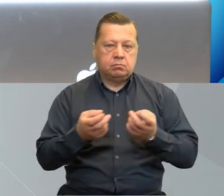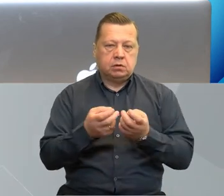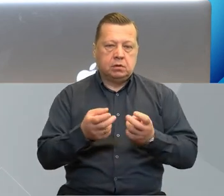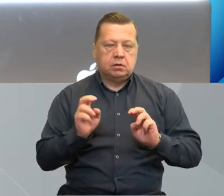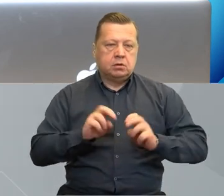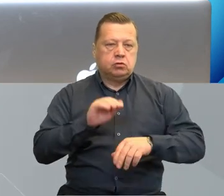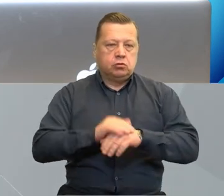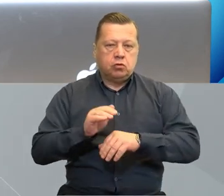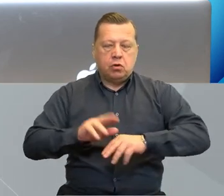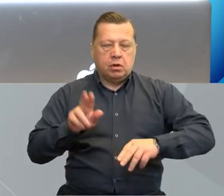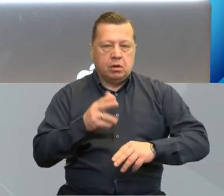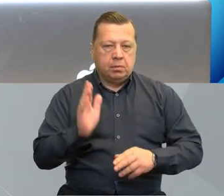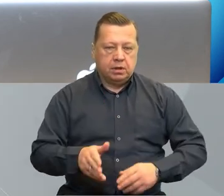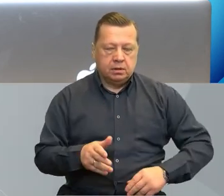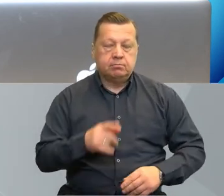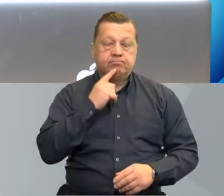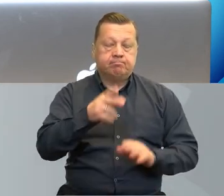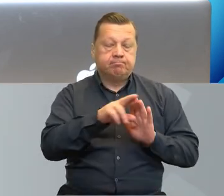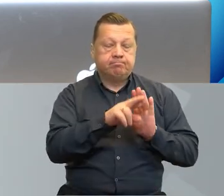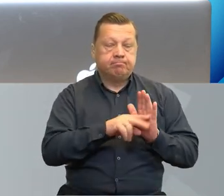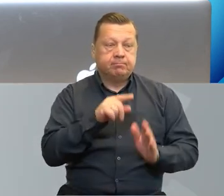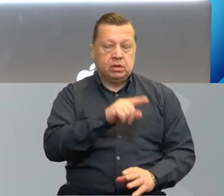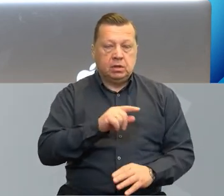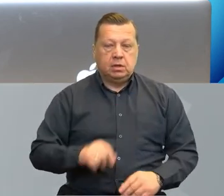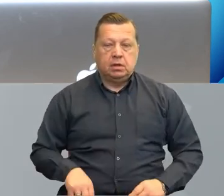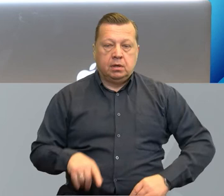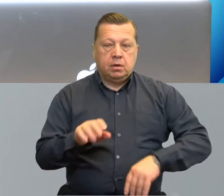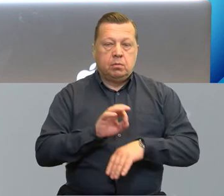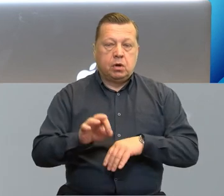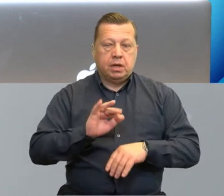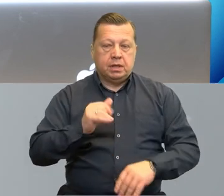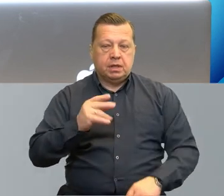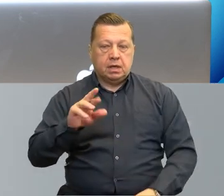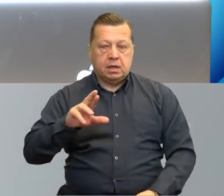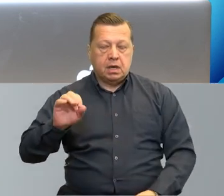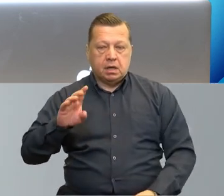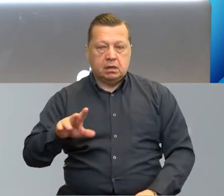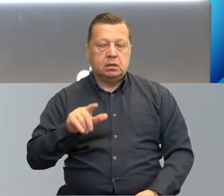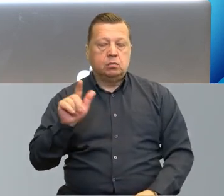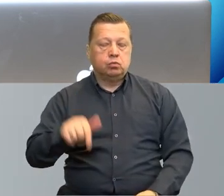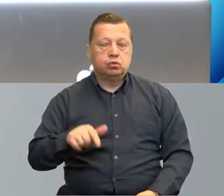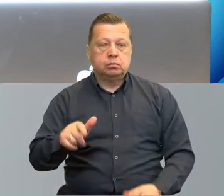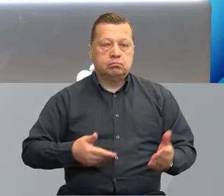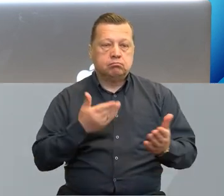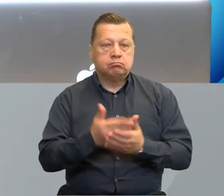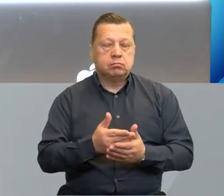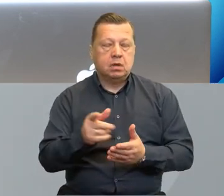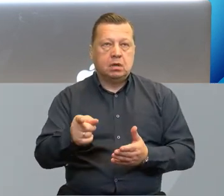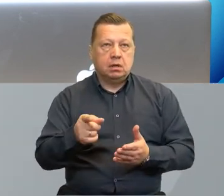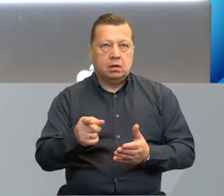Zgodnie z rozporządzeniami to te projekty interegowe powinny być złożone z początkiem kwietnia